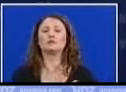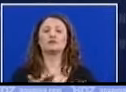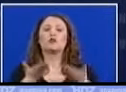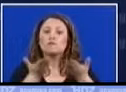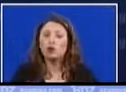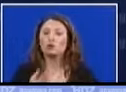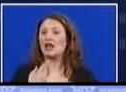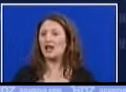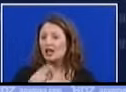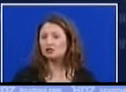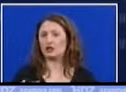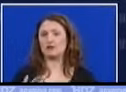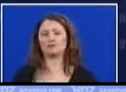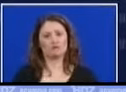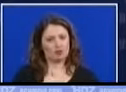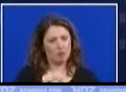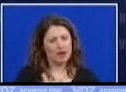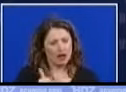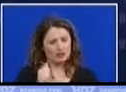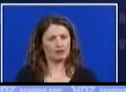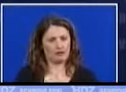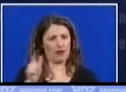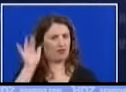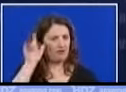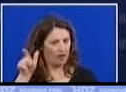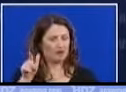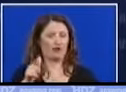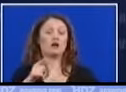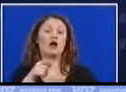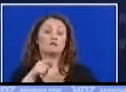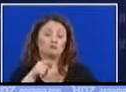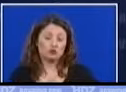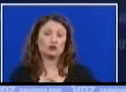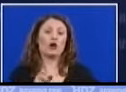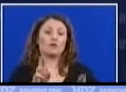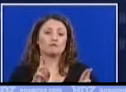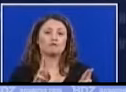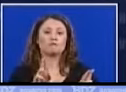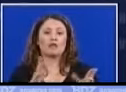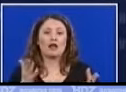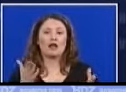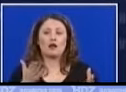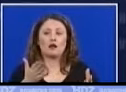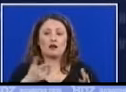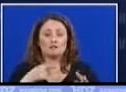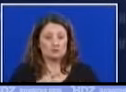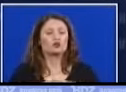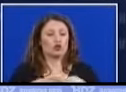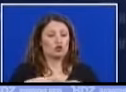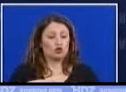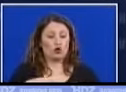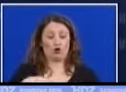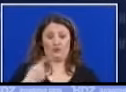rješenja, svakodnevno pratiti rad vlade i misle je to pravi način kako ćemo u datom trenutku, a to će doći skoro u